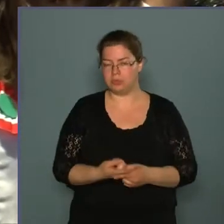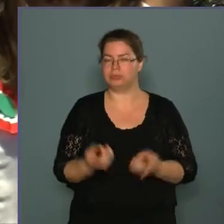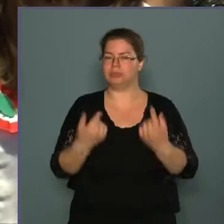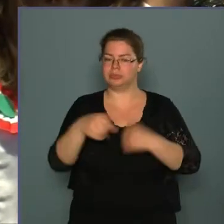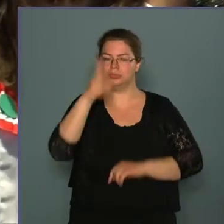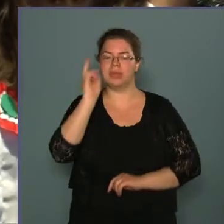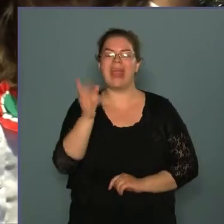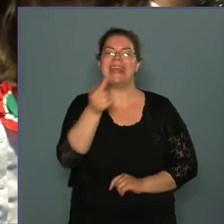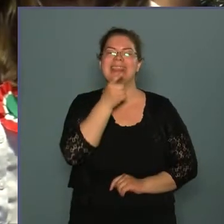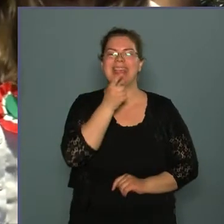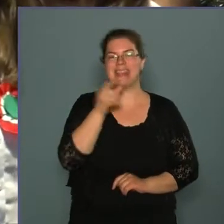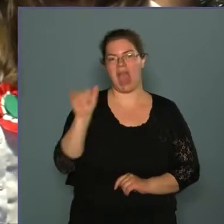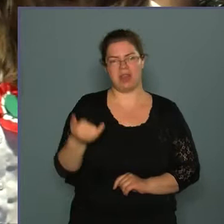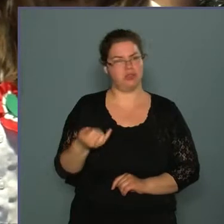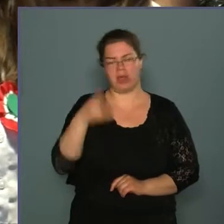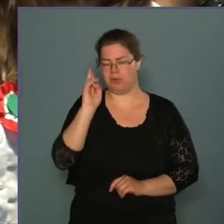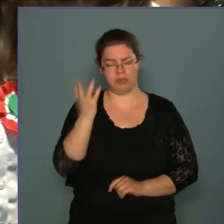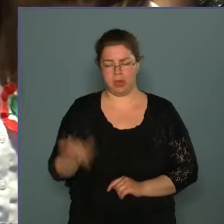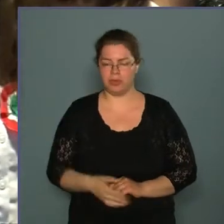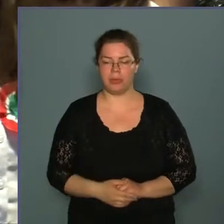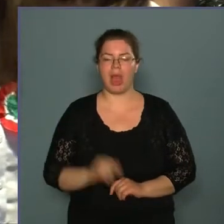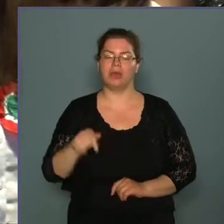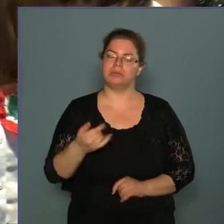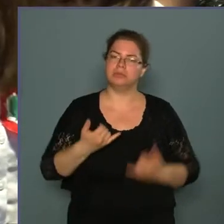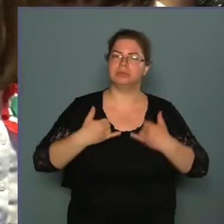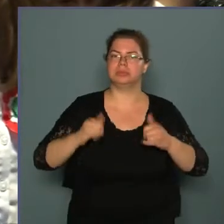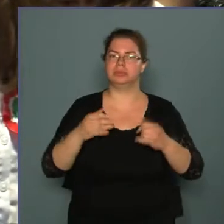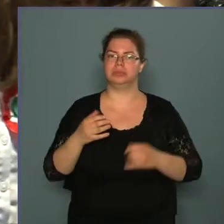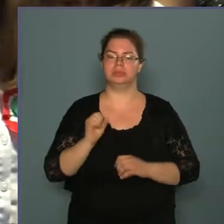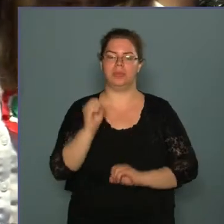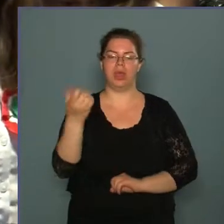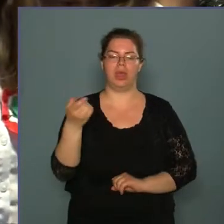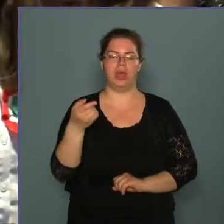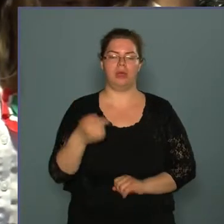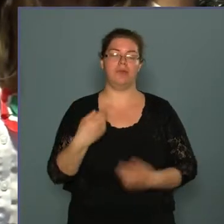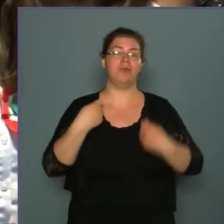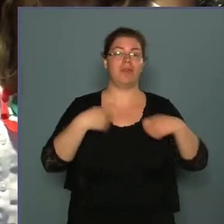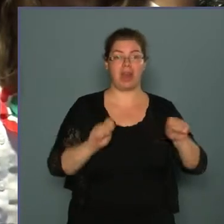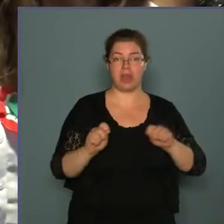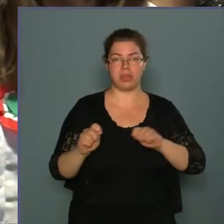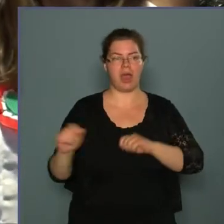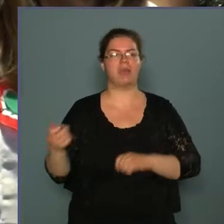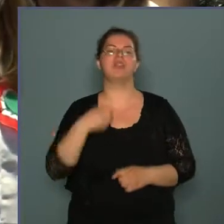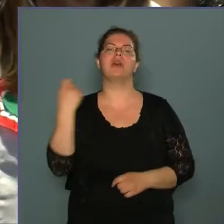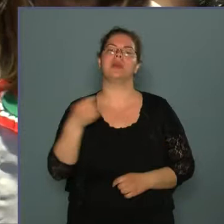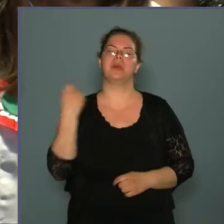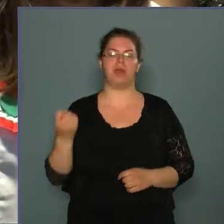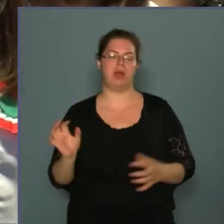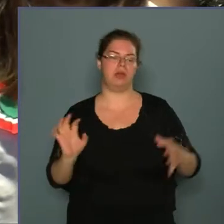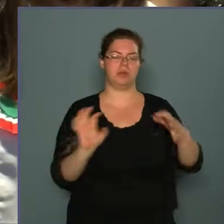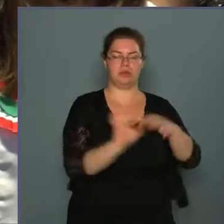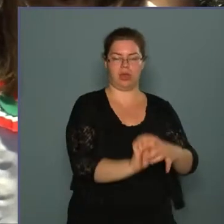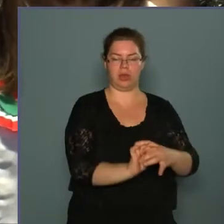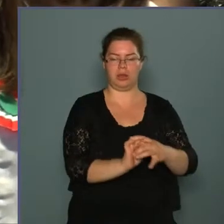neve, aki Kisernőhöz hasonlóan ígéretesen induló karrierjét feladva csatlakozott a szabadságharcoz, amelyben Bem